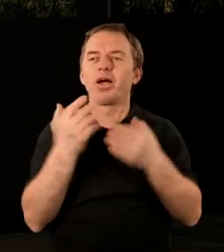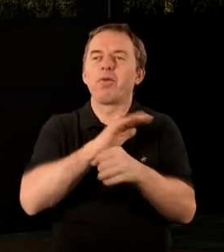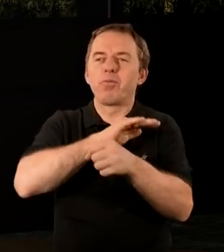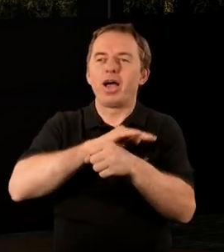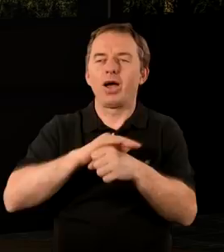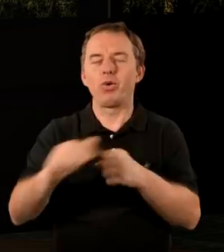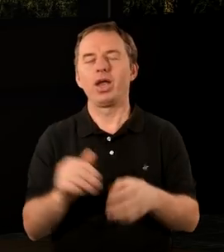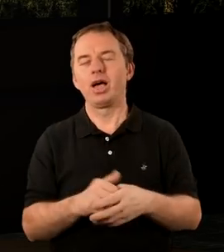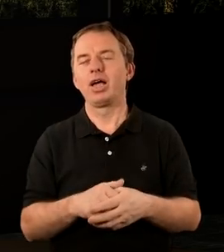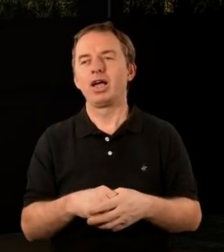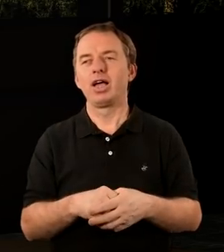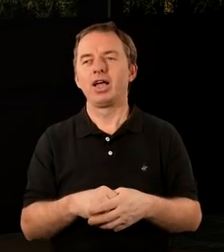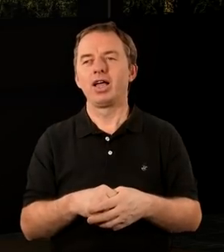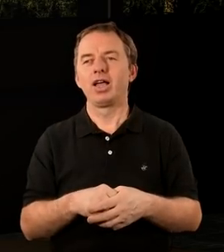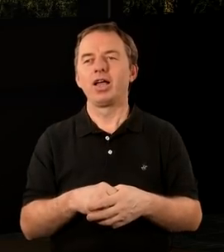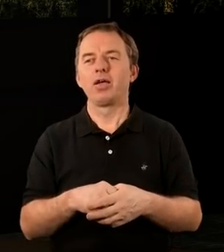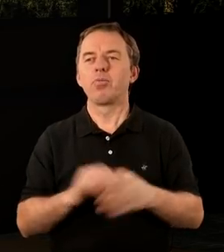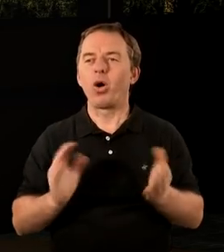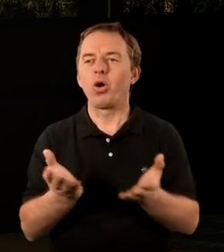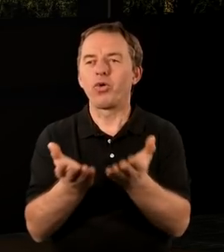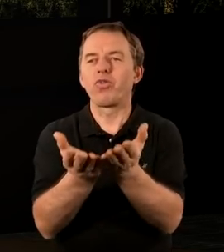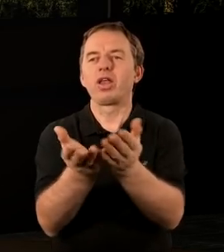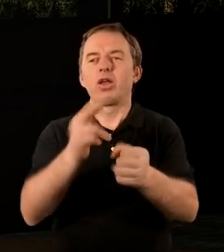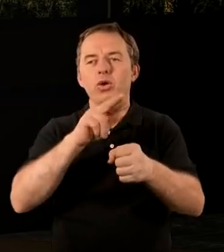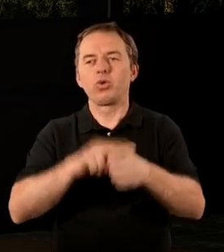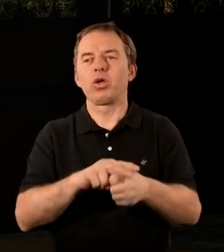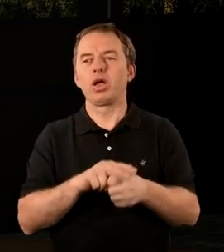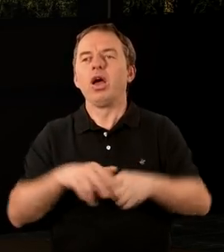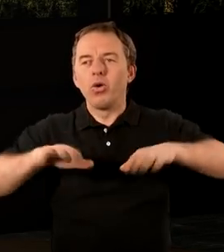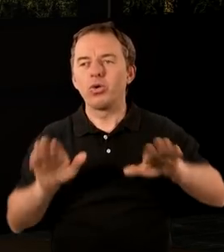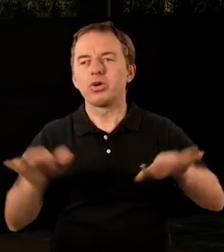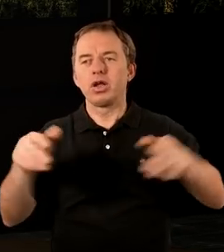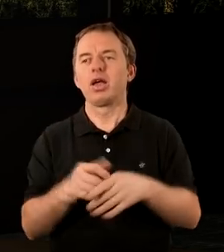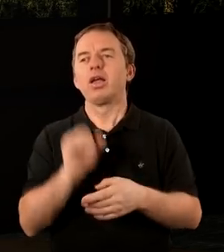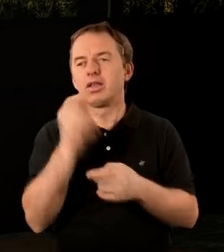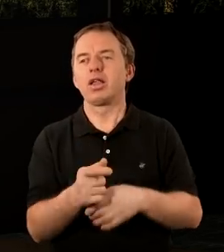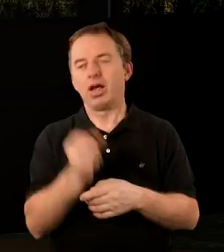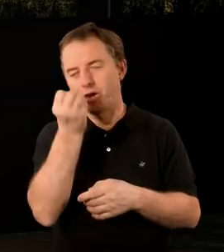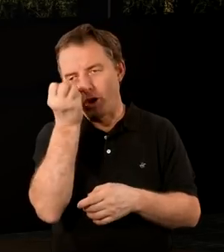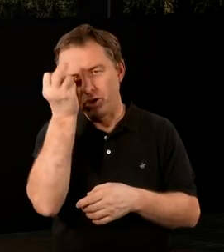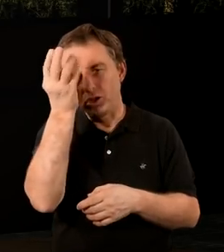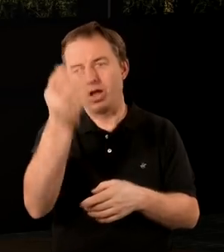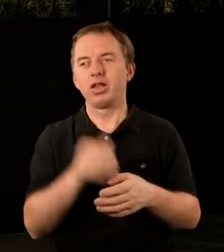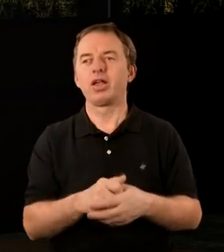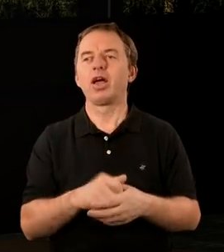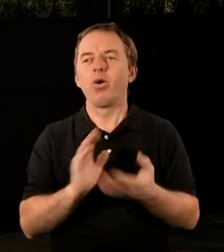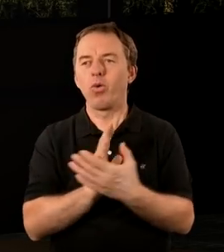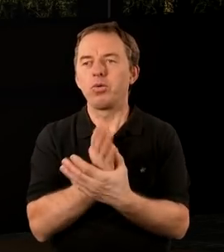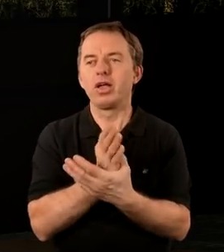szlona, taka pełna poświęceń, która uskrzydlała, stała się taka rozsądna,